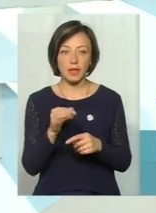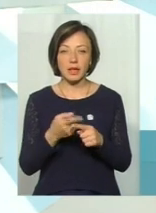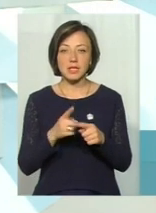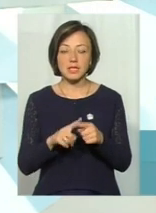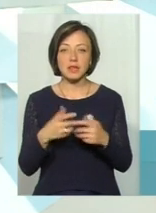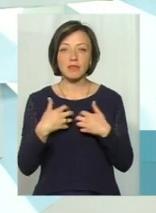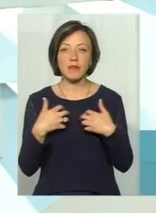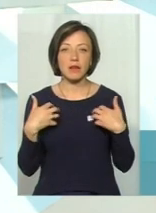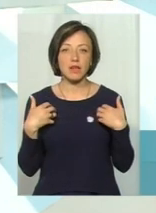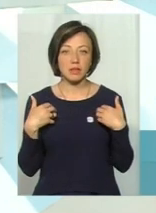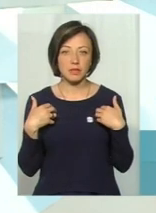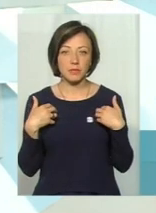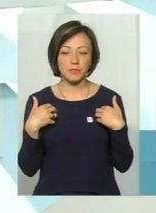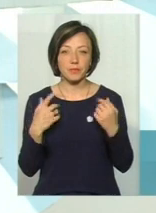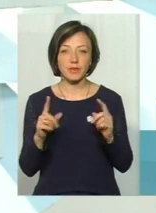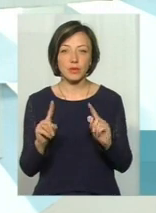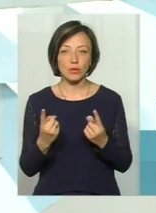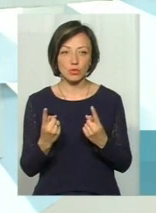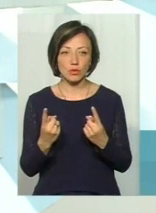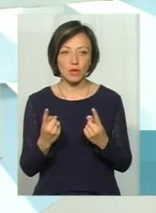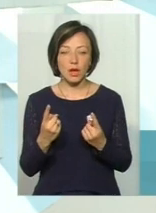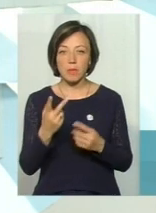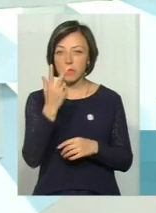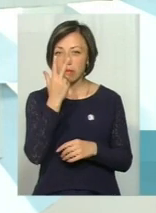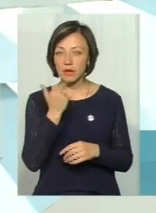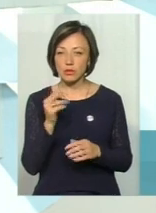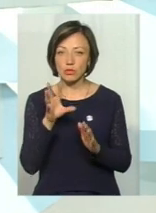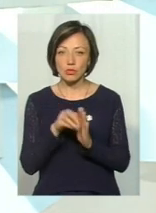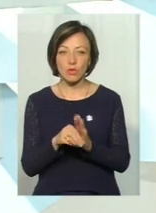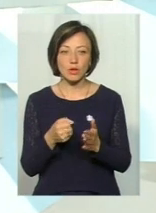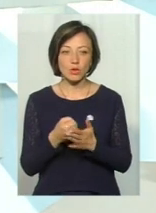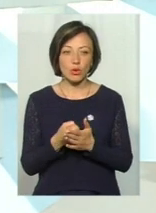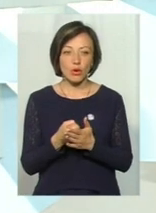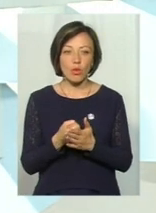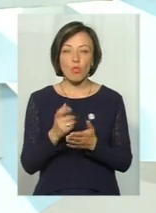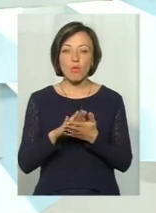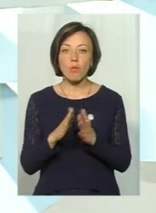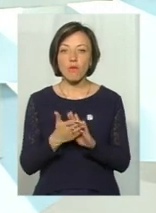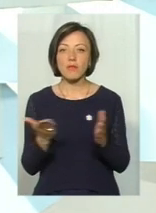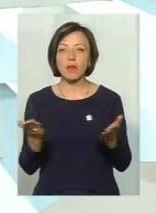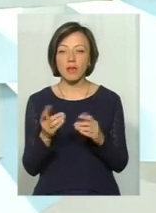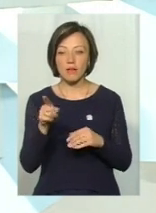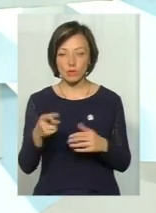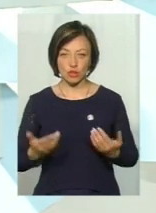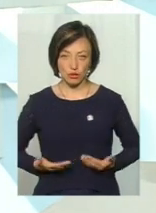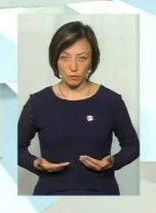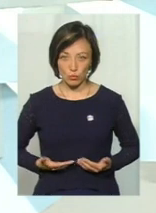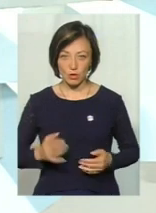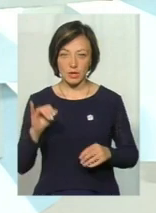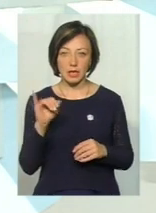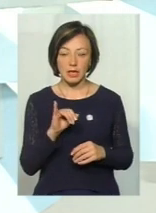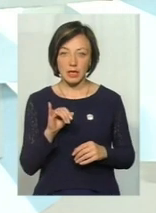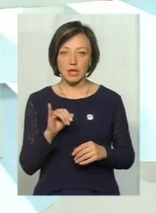тварини дуже пристосовані добре до тих умов, в яких вони живуть і